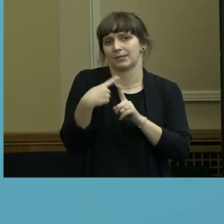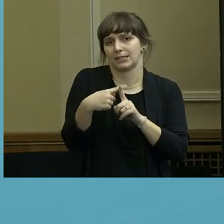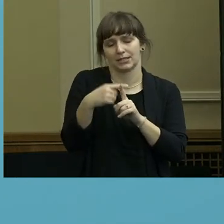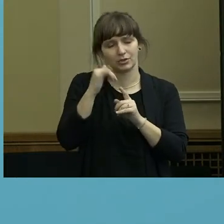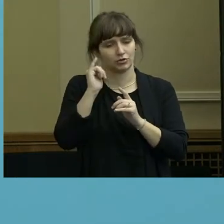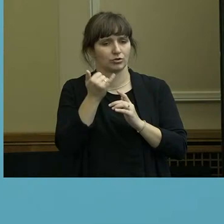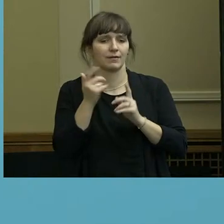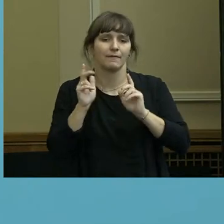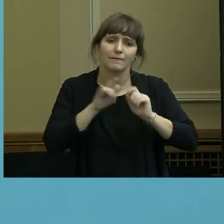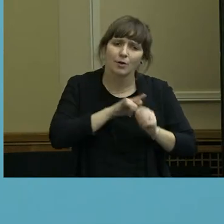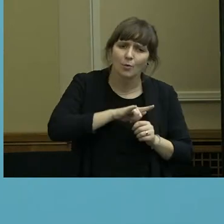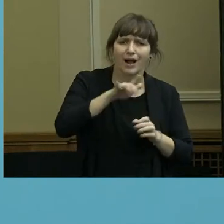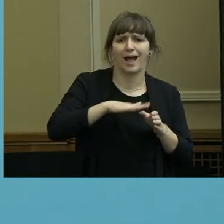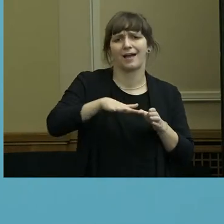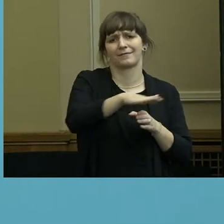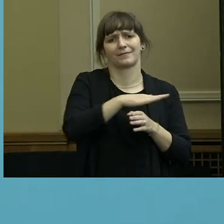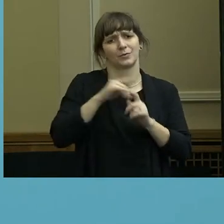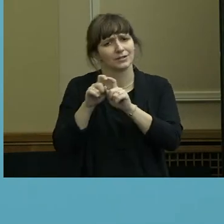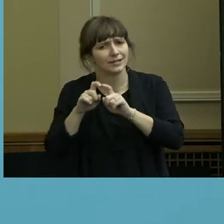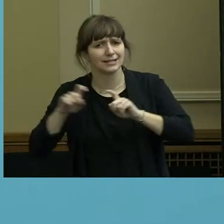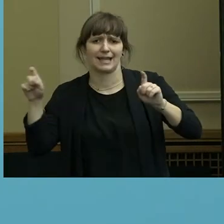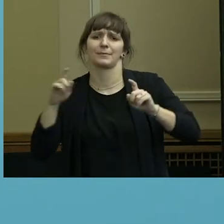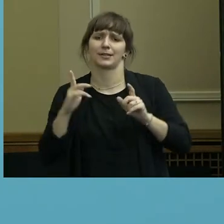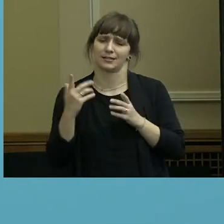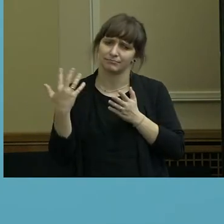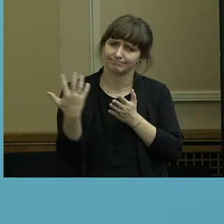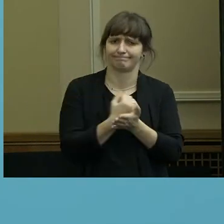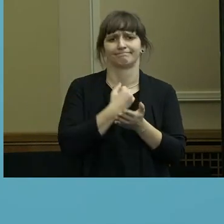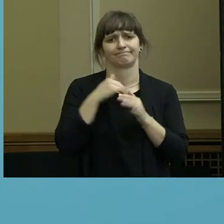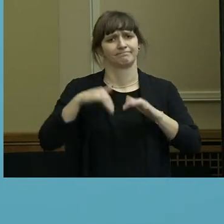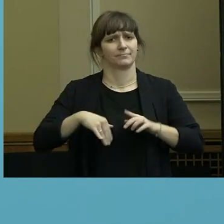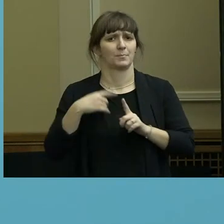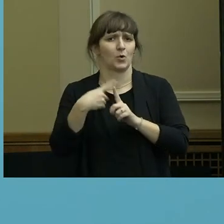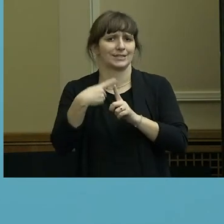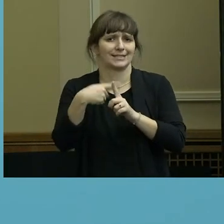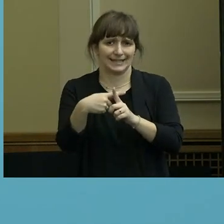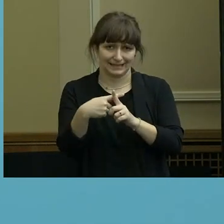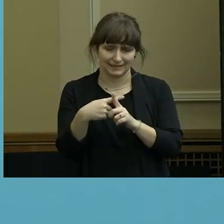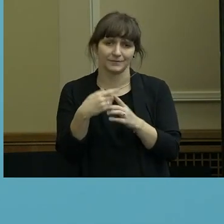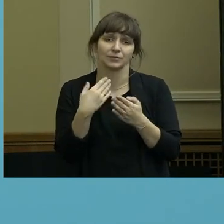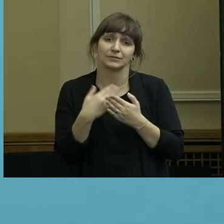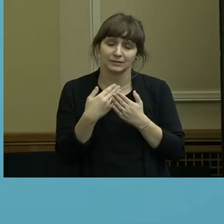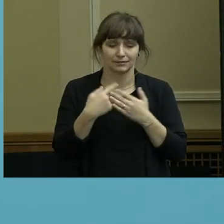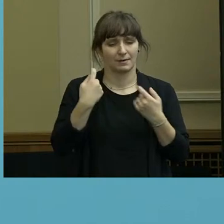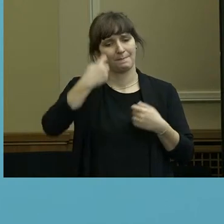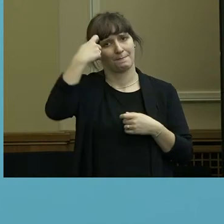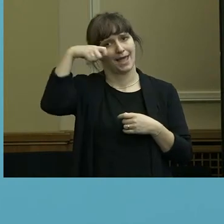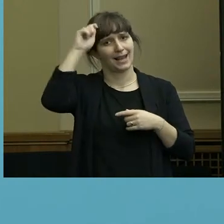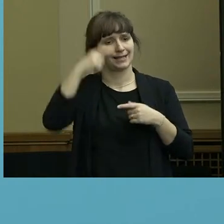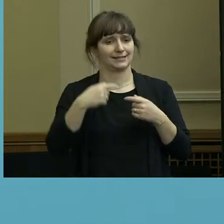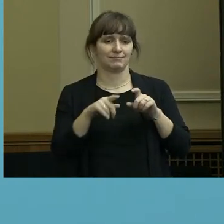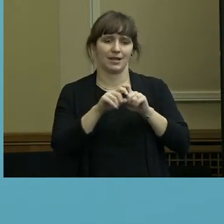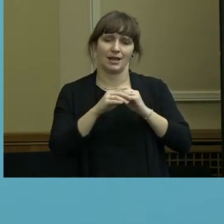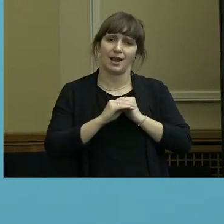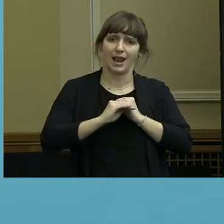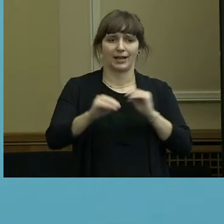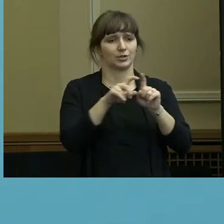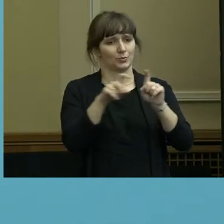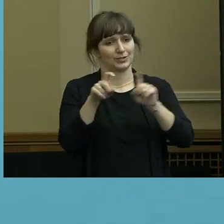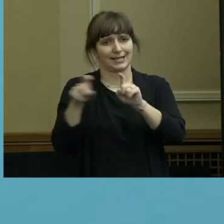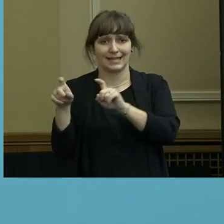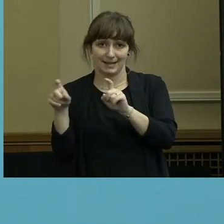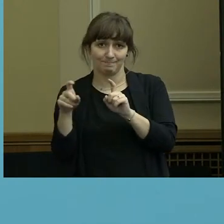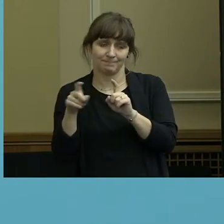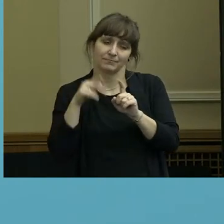Unternehmen positive Ergebnisse erzielen wird und damit zu dem Teil der Landesunternehmen dazugehören wird, die eben schwarze Zahlen